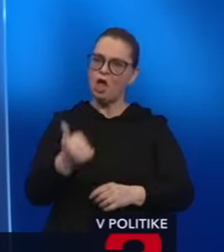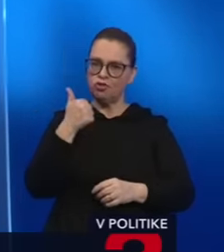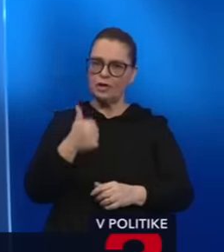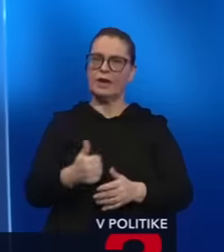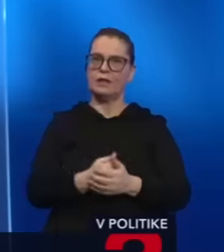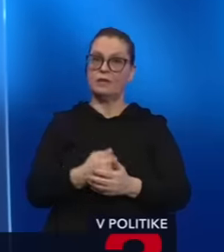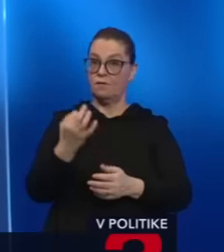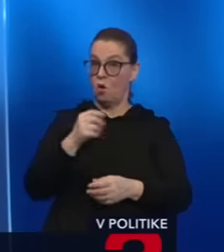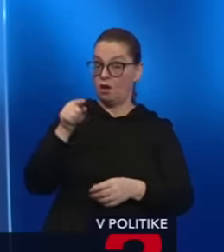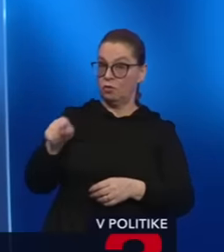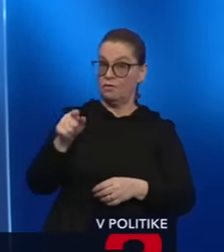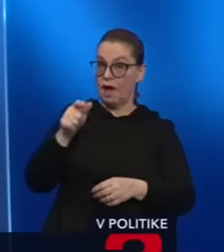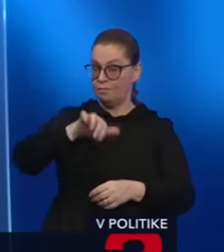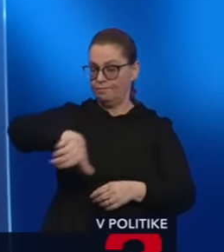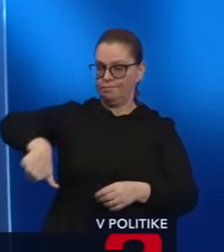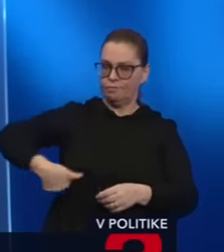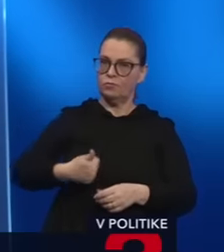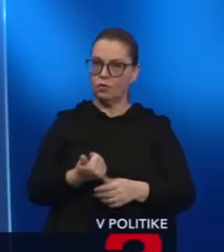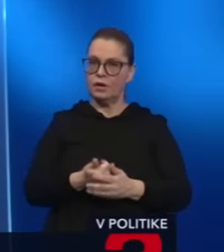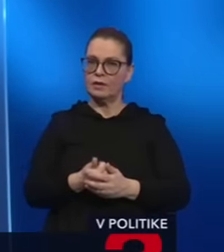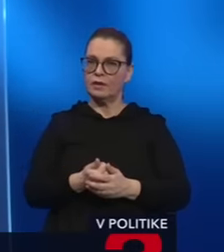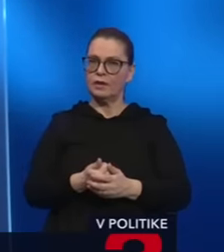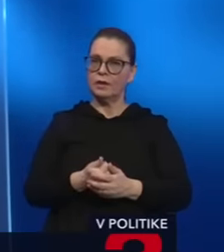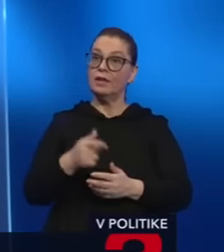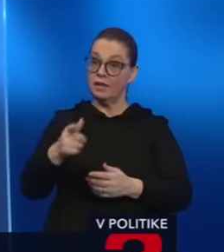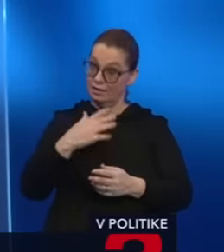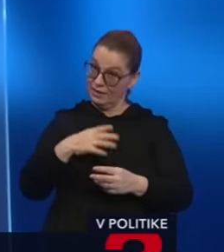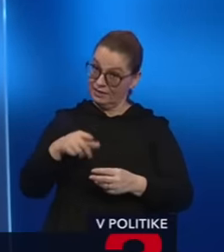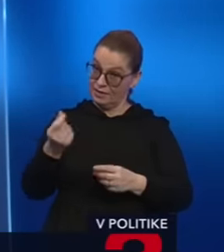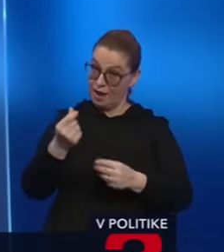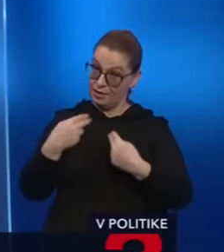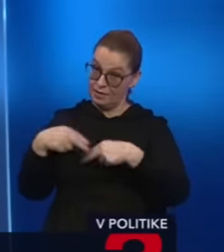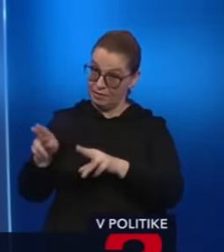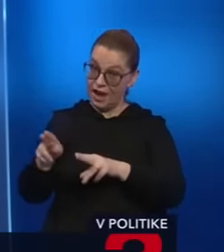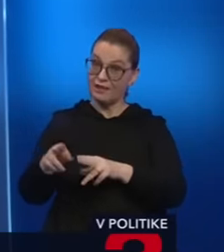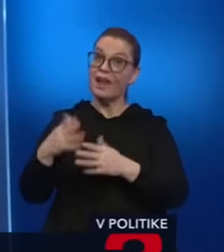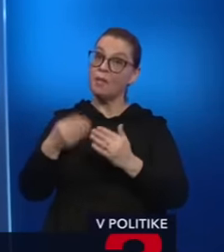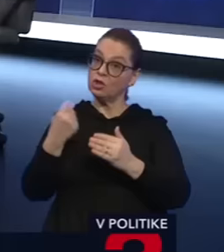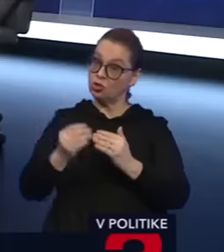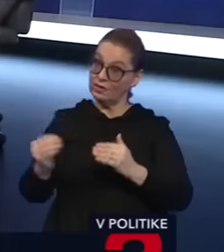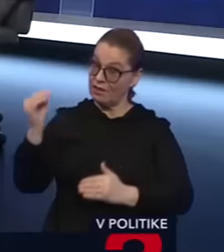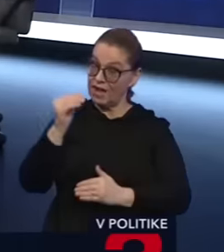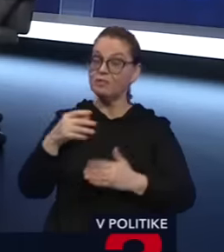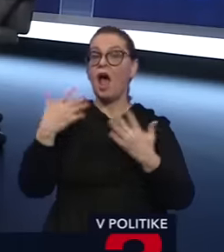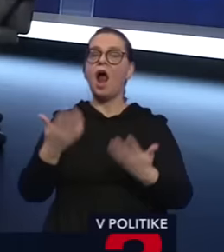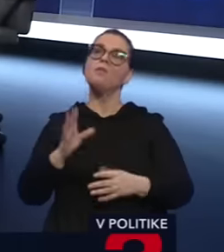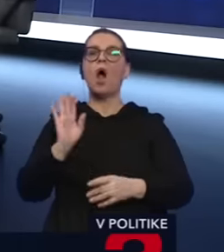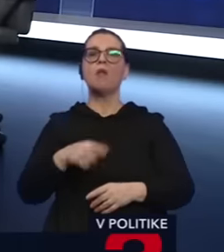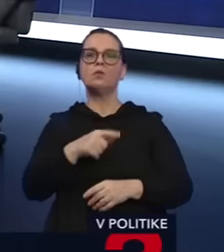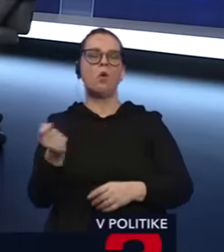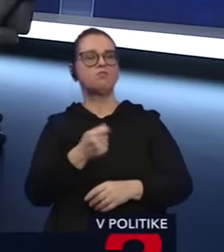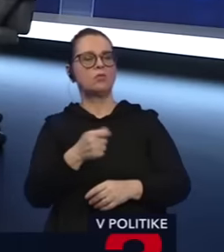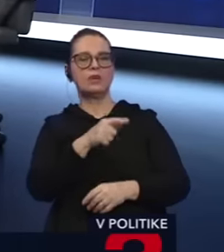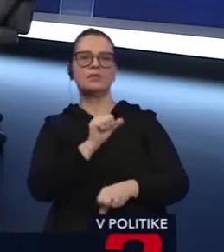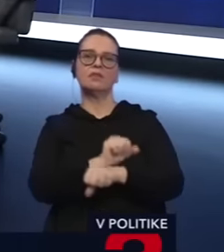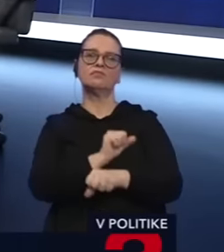niekto spôsobí škodu, primárne vás zaujíma, aby ste škodu dostali naspäť, aby ste dostali ešte viac a aby bol potrestaný, alebo len